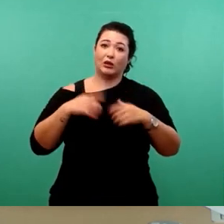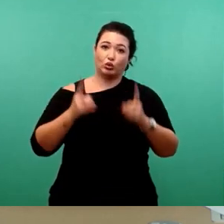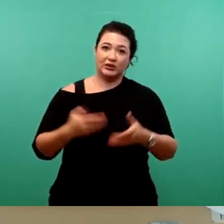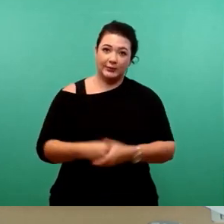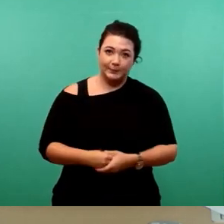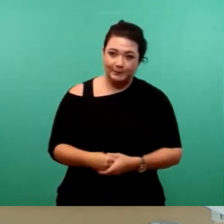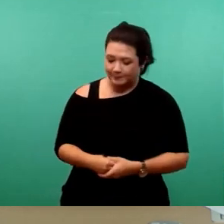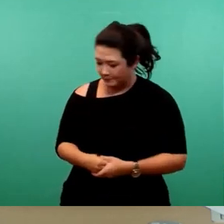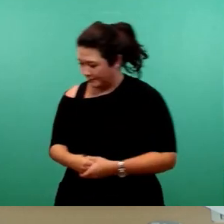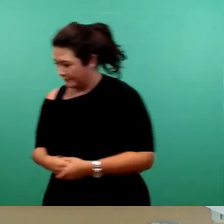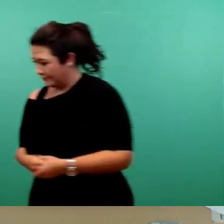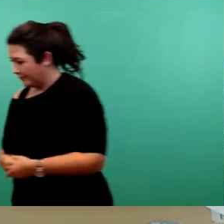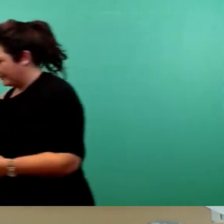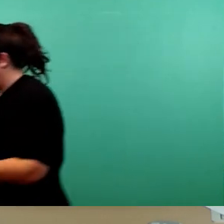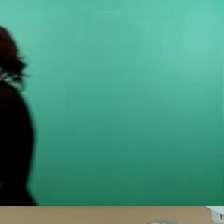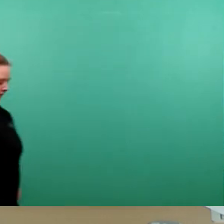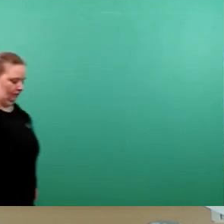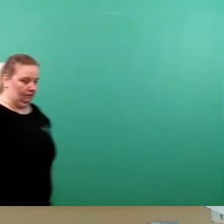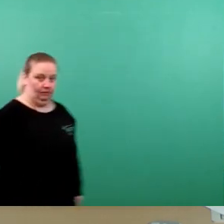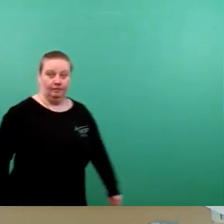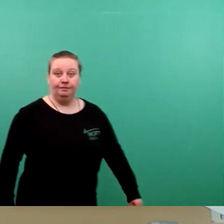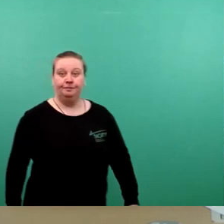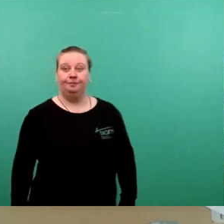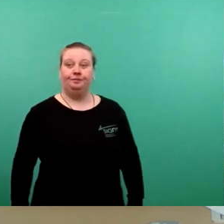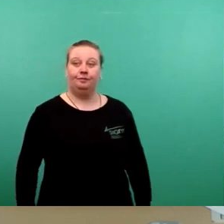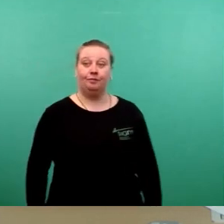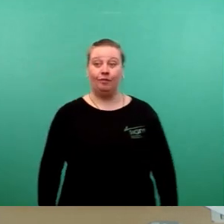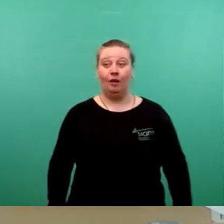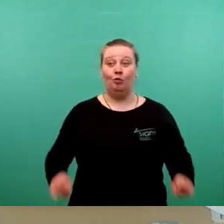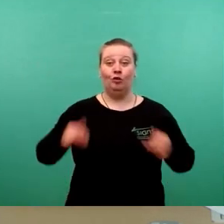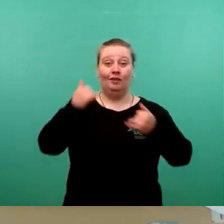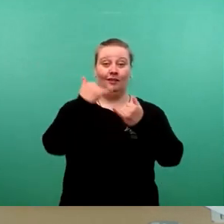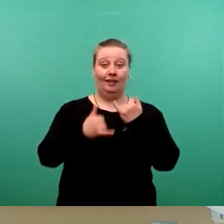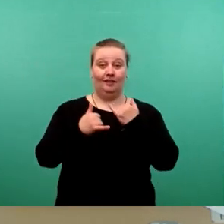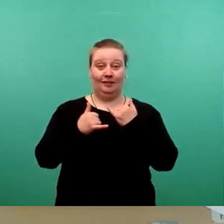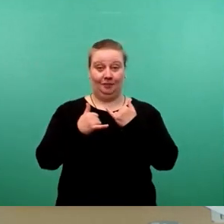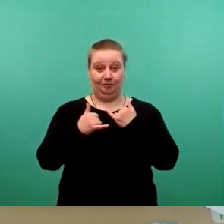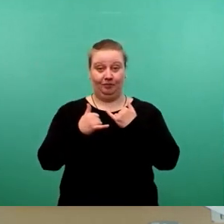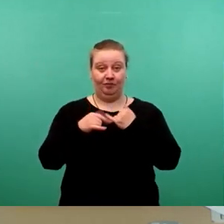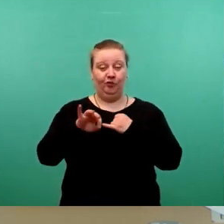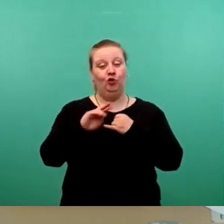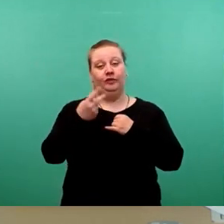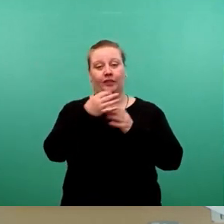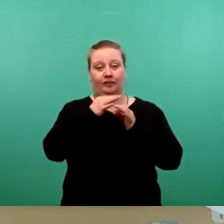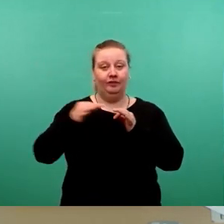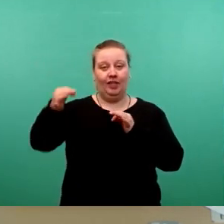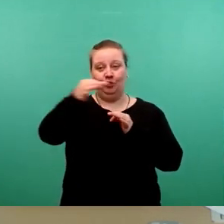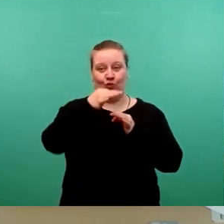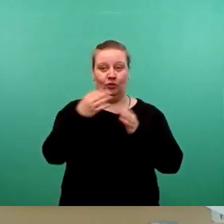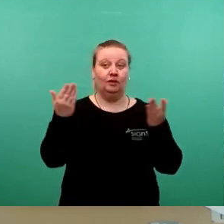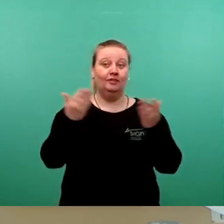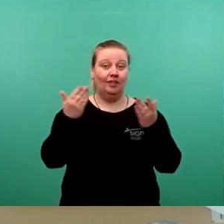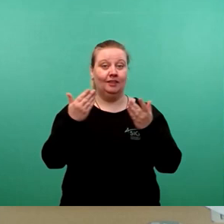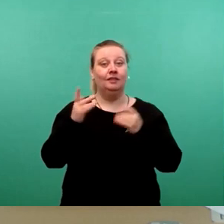So, dann bringen wir auch die zweite Fragestunde zum Abschluss und da ist als letzte Fragende Fraktion